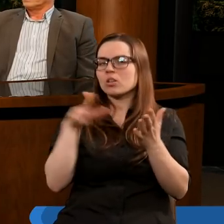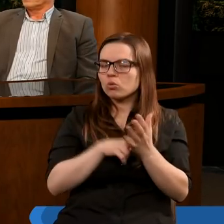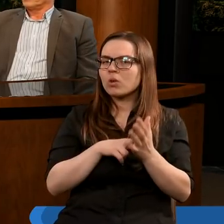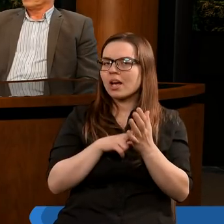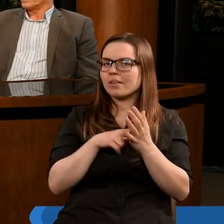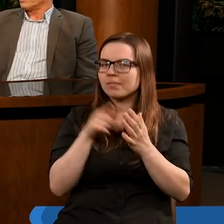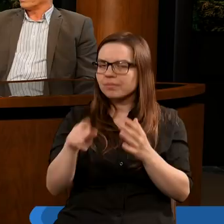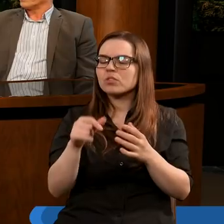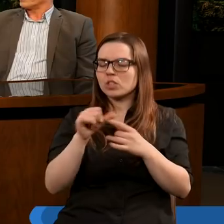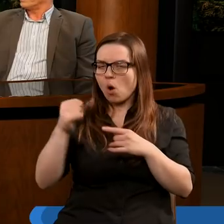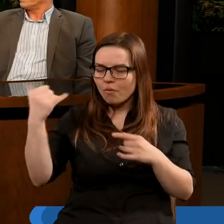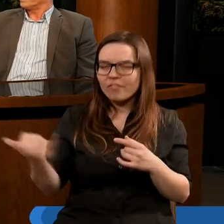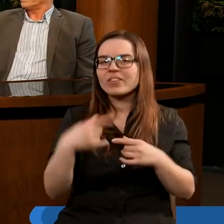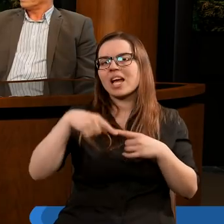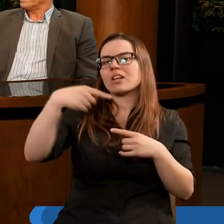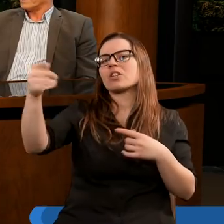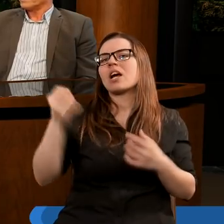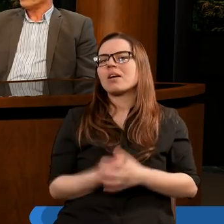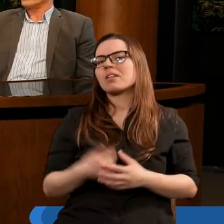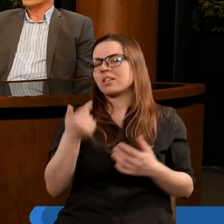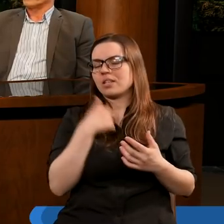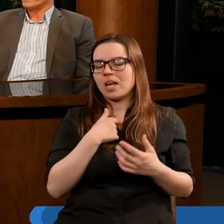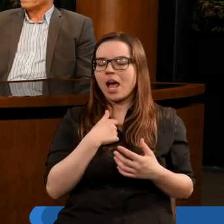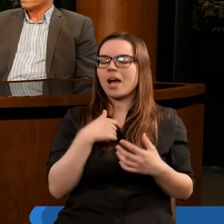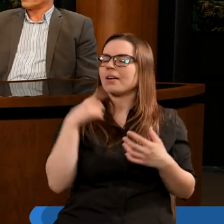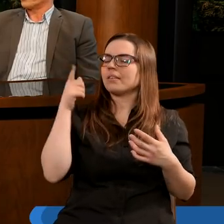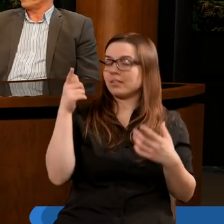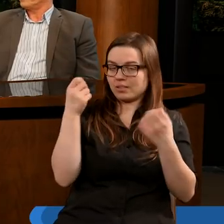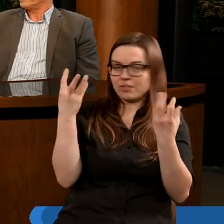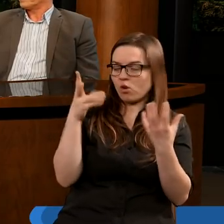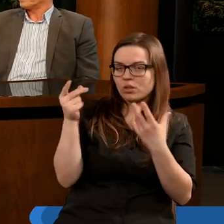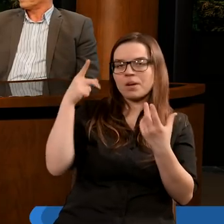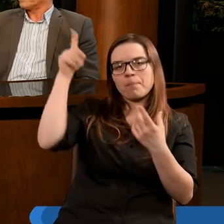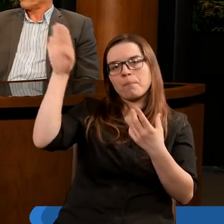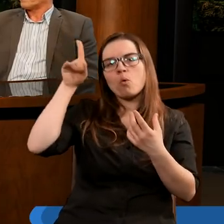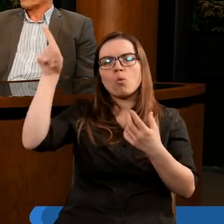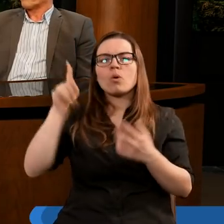są odwieczne. Ja nimi jestem, ja je stworzyłem.